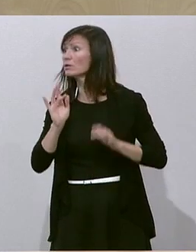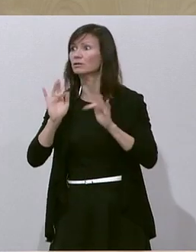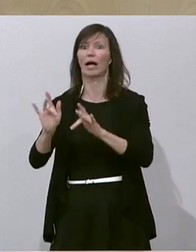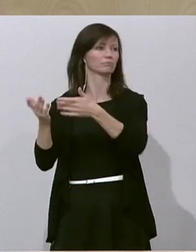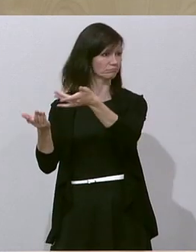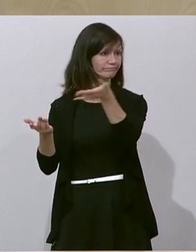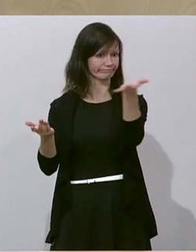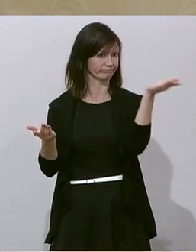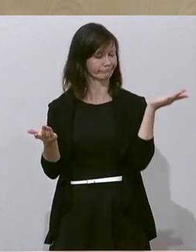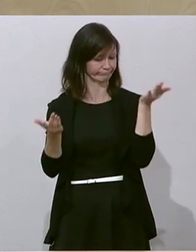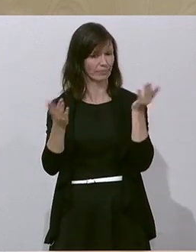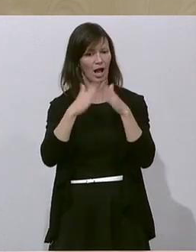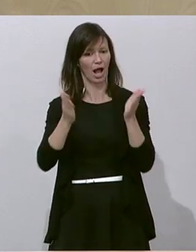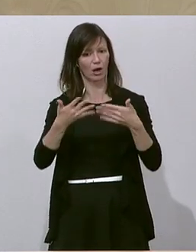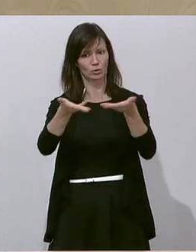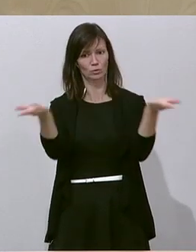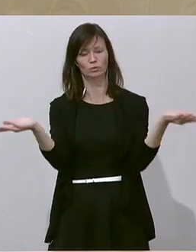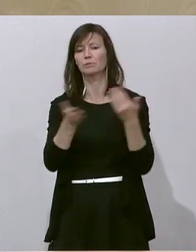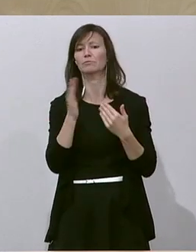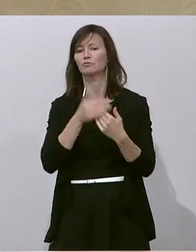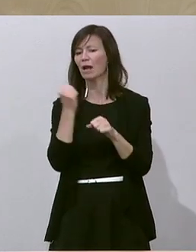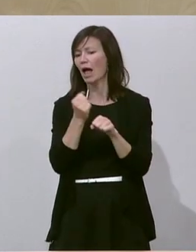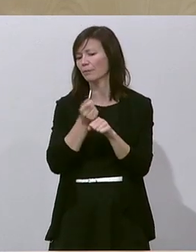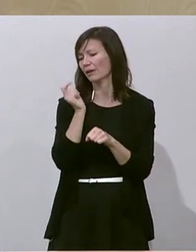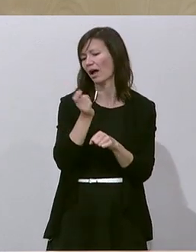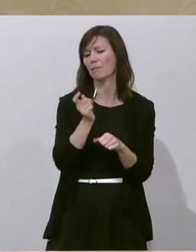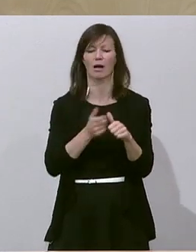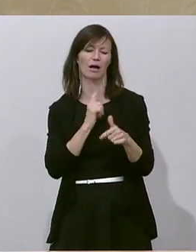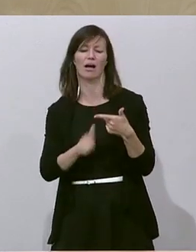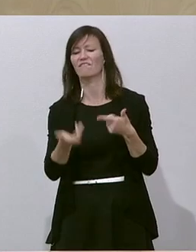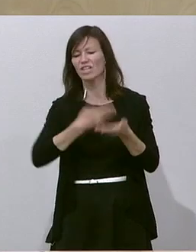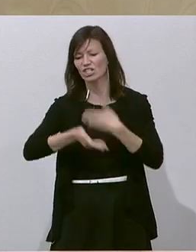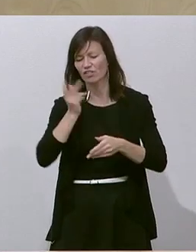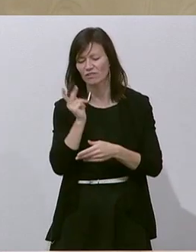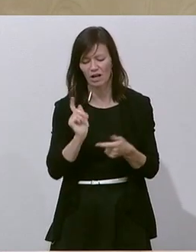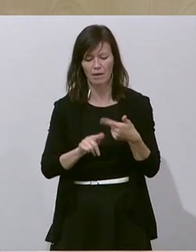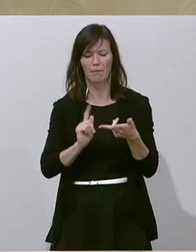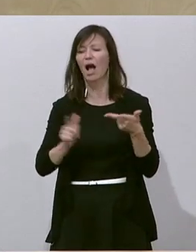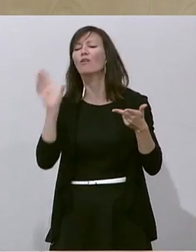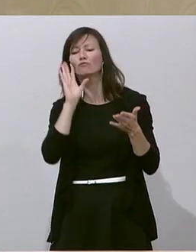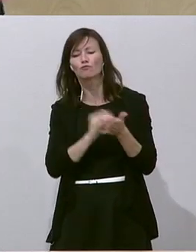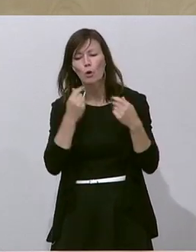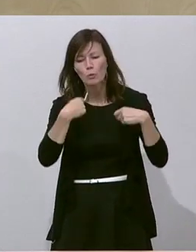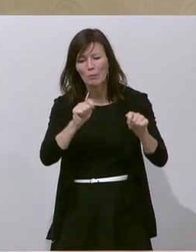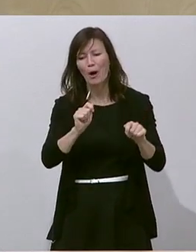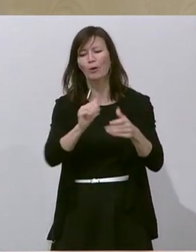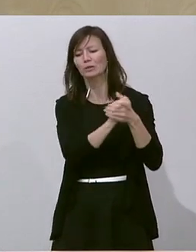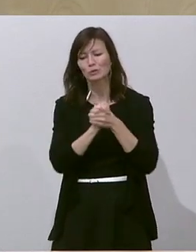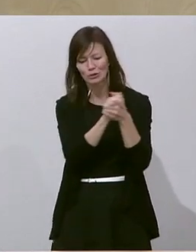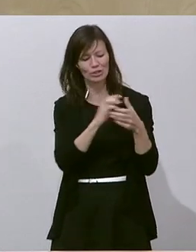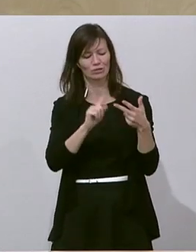Haus, federführend, Arbeiterkammer, Wirtschaftskammer, Wohnparkgenossenschaften, Stadt Wien,